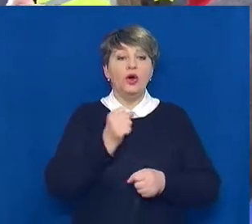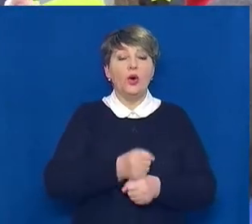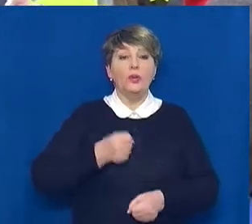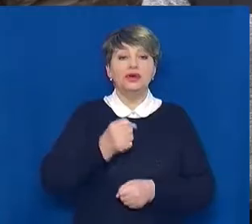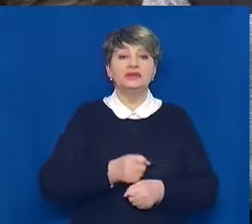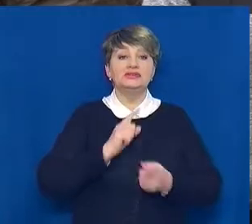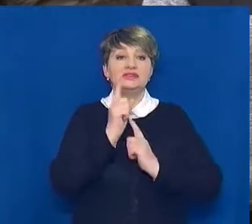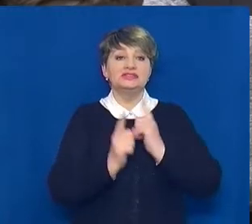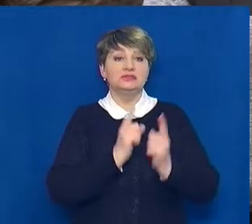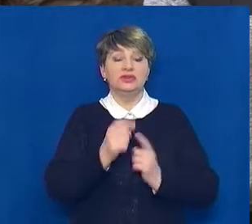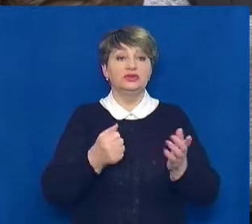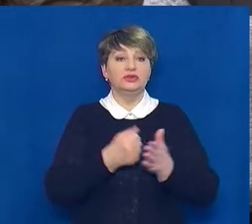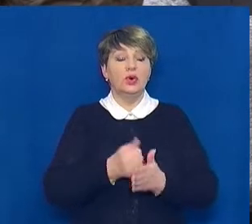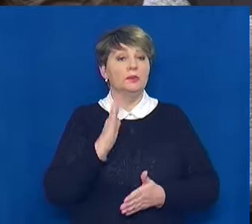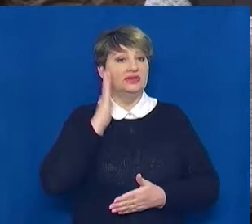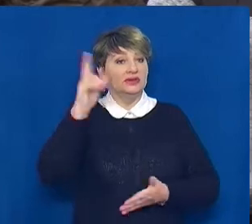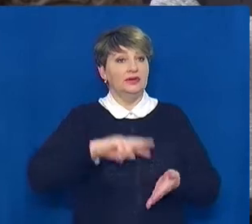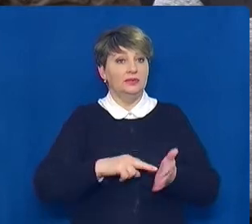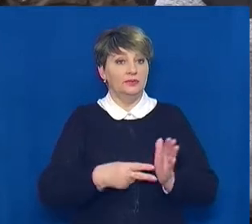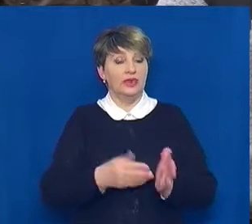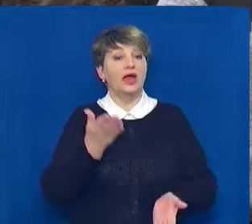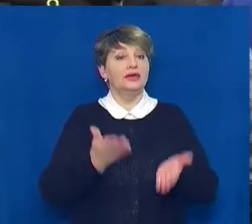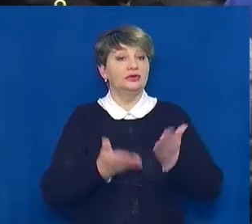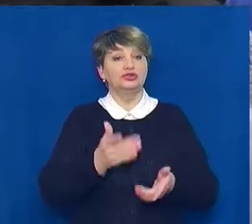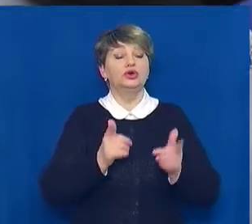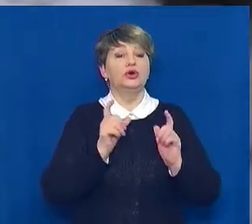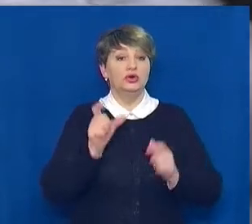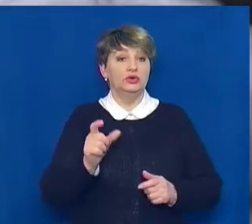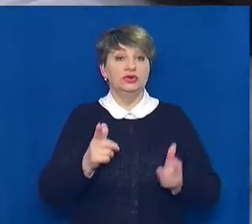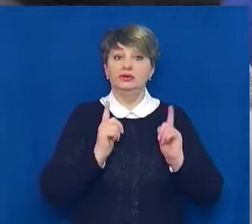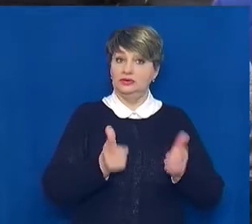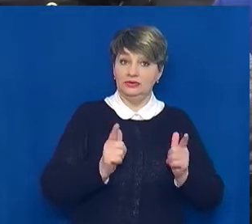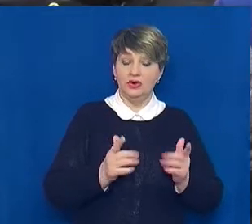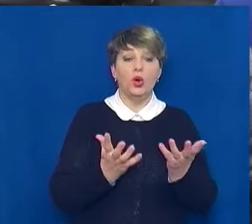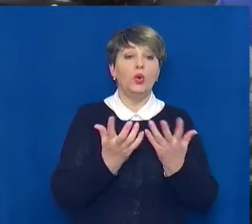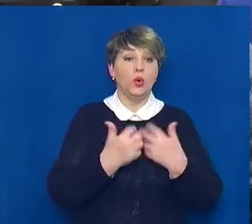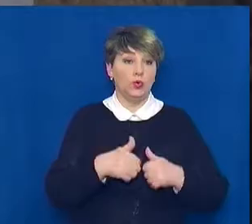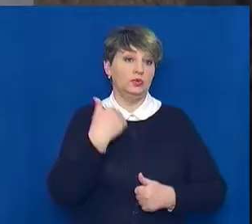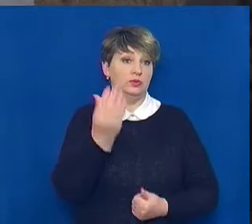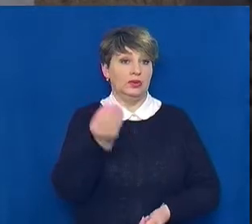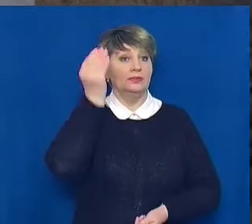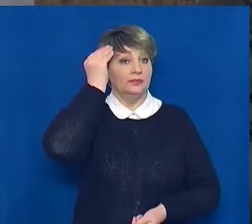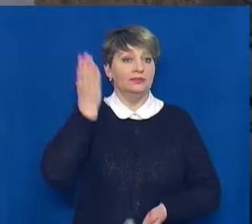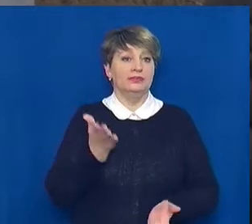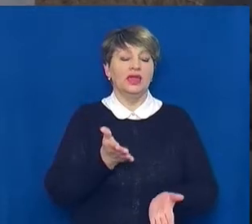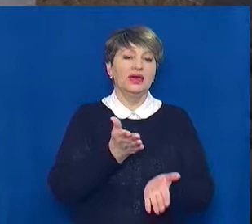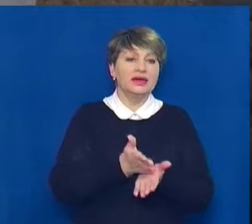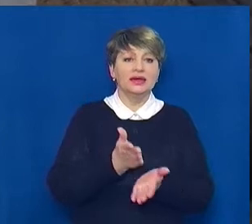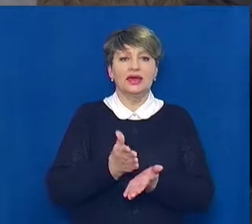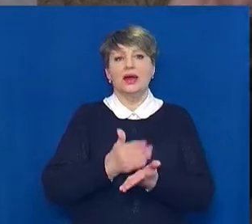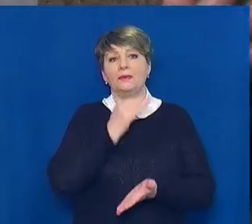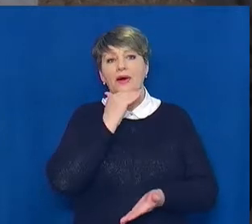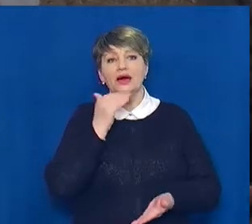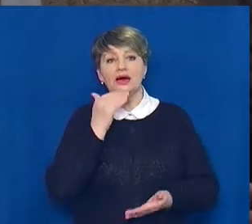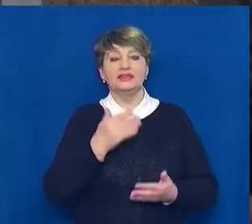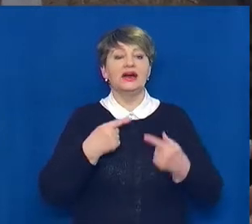плану. Якщо люди ухвалять єдине рішення і звернуться до адміністрації, та врахують їхню думку. Є багато діаметрально